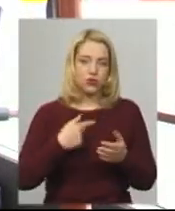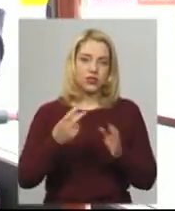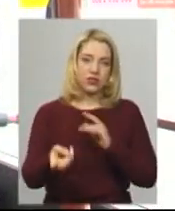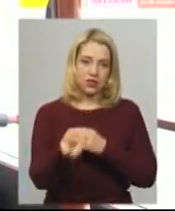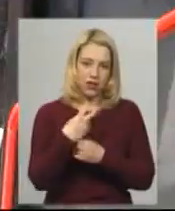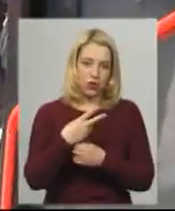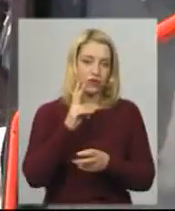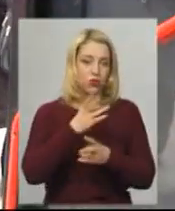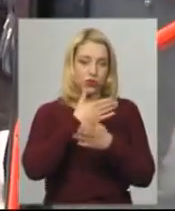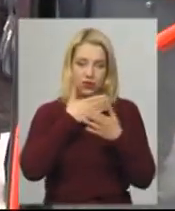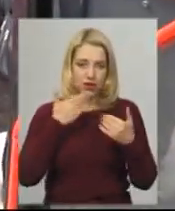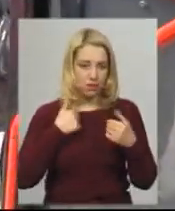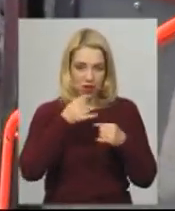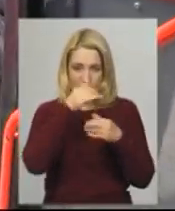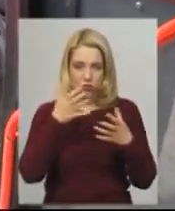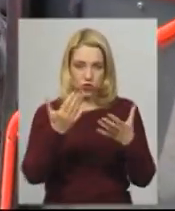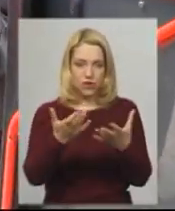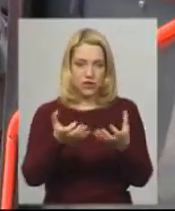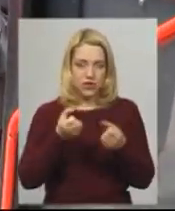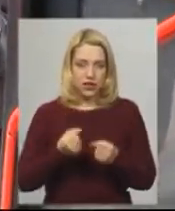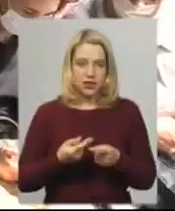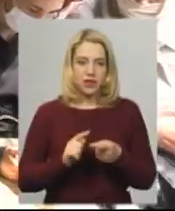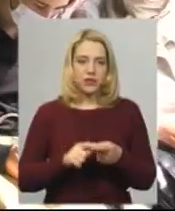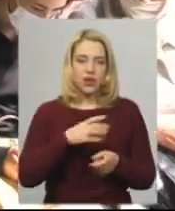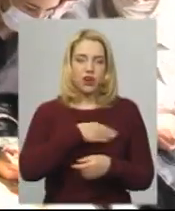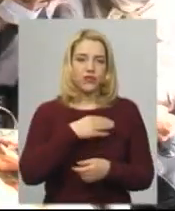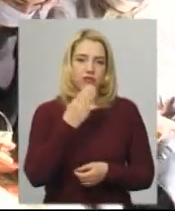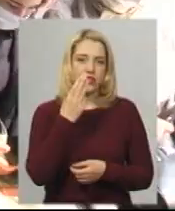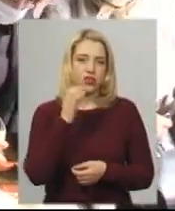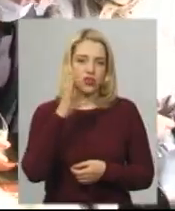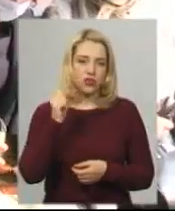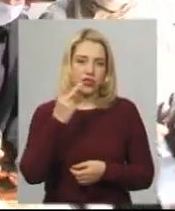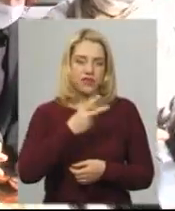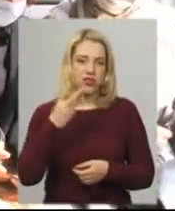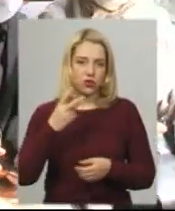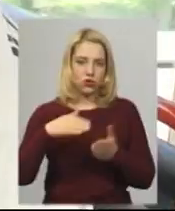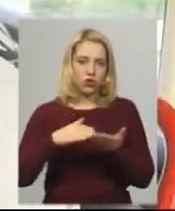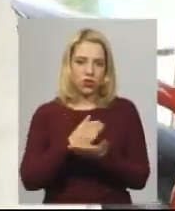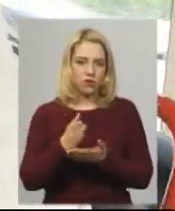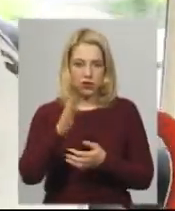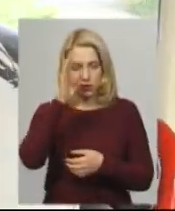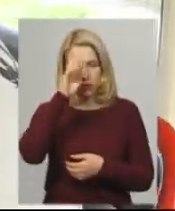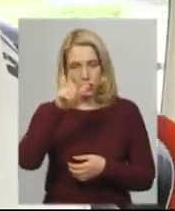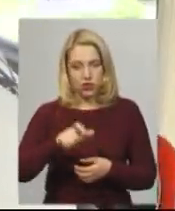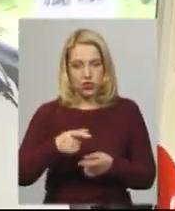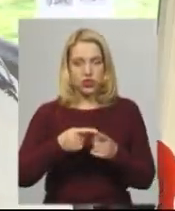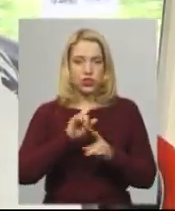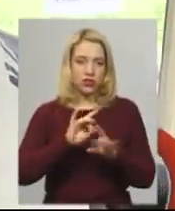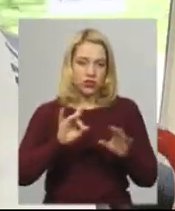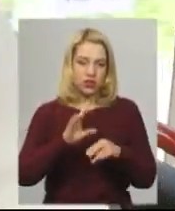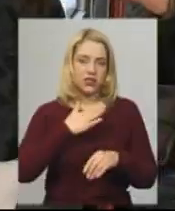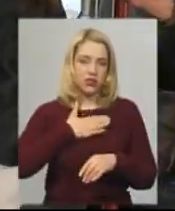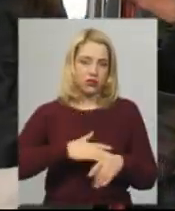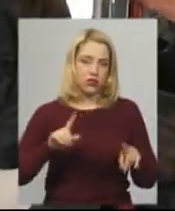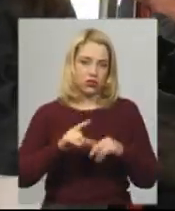я не можу вас взяти. Їхав з центру на Львівське шосе автобусом 22-го маршруту «Озерна Катіон» хмельничанин Сергій Жевчук. Каже, задоволений,